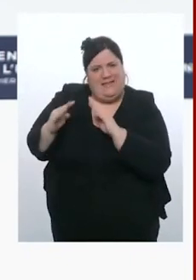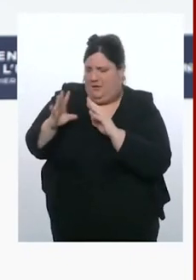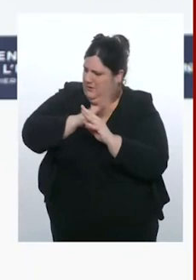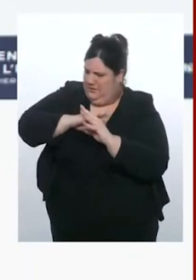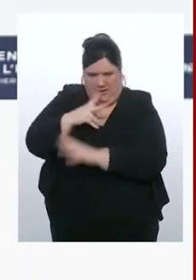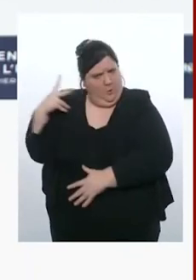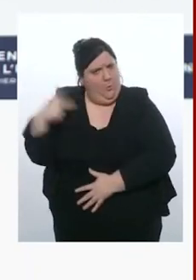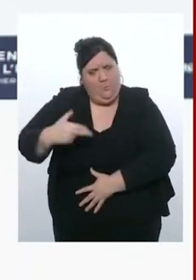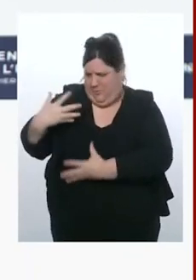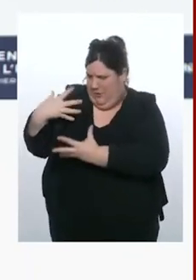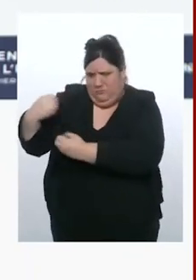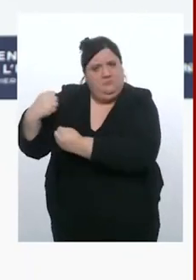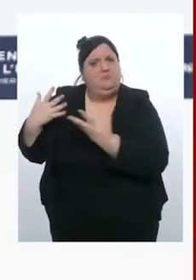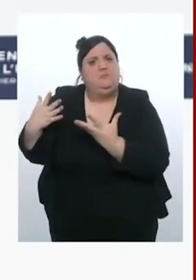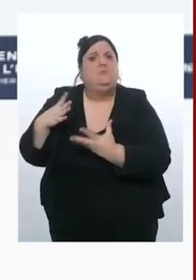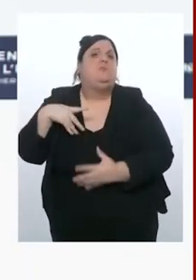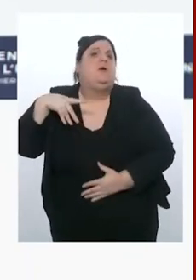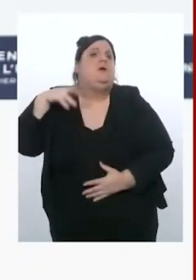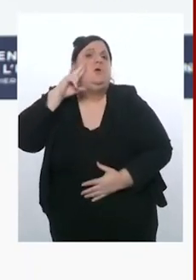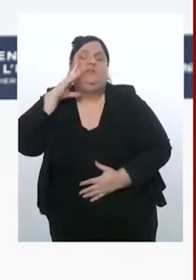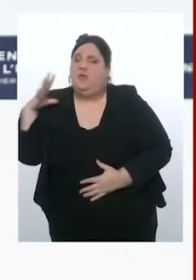Russie ne puisse gagner cette guerre.